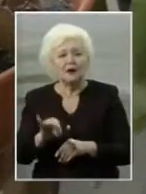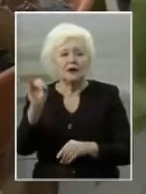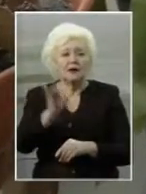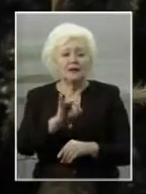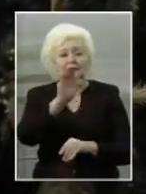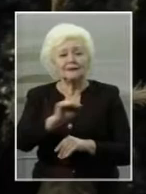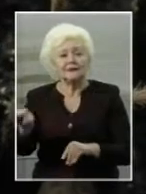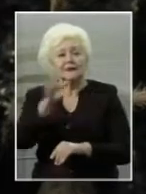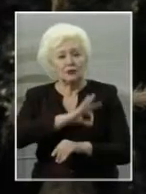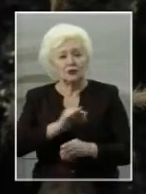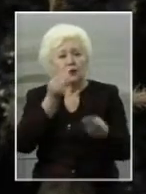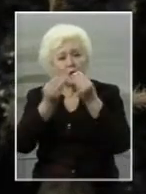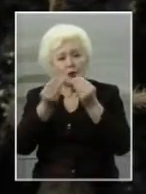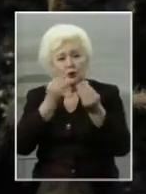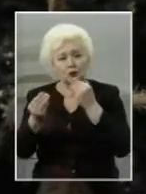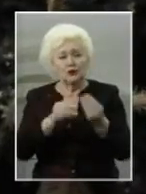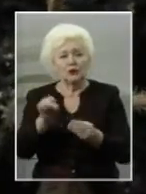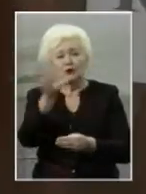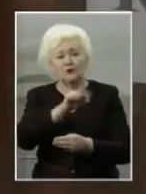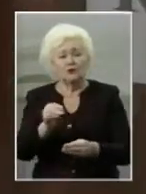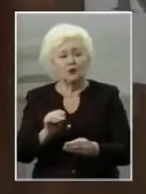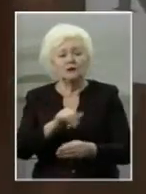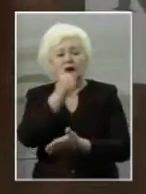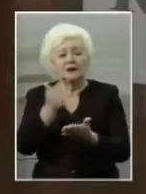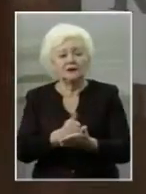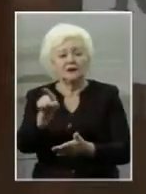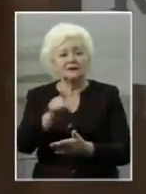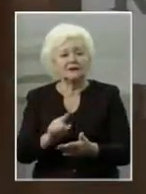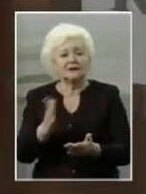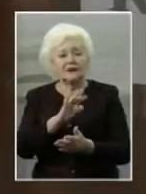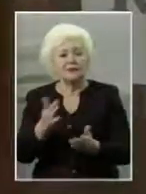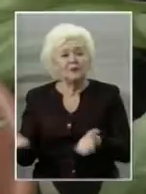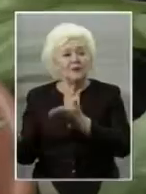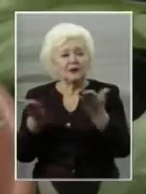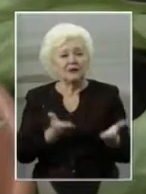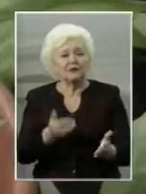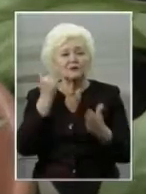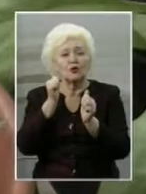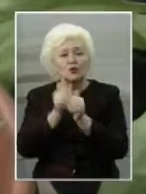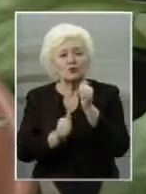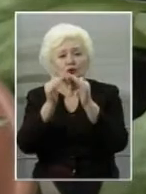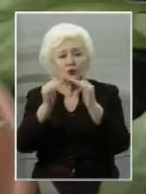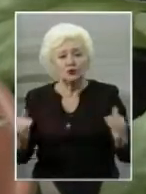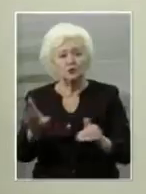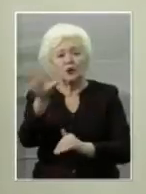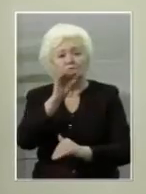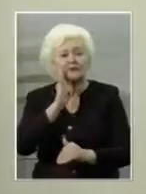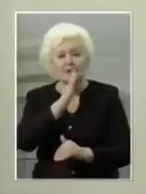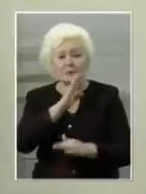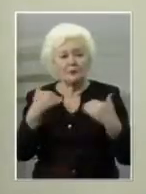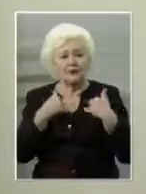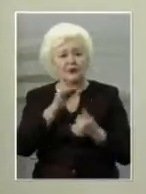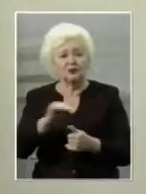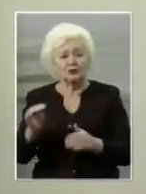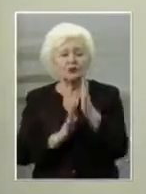користуються цим, вживають його в харчуванню. І що саме основне? Це захоплення принеслося до кожної домівки. Тепер усі у нас, мами наших